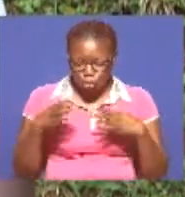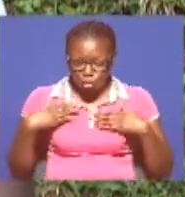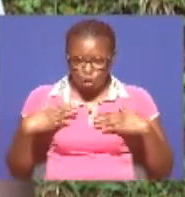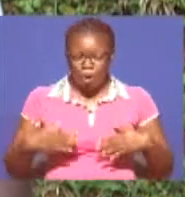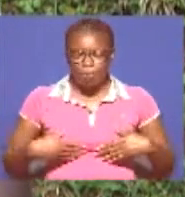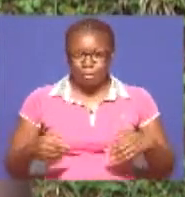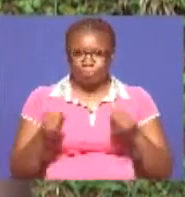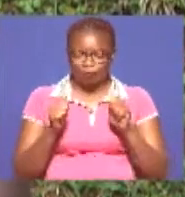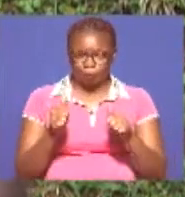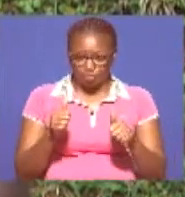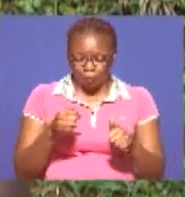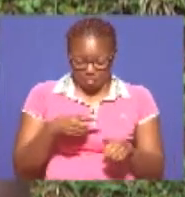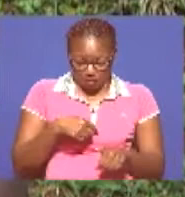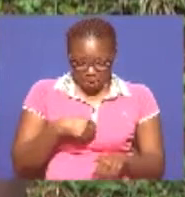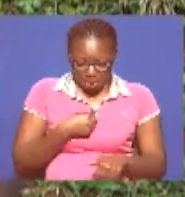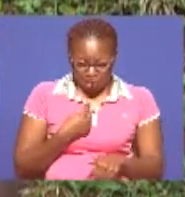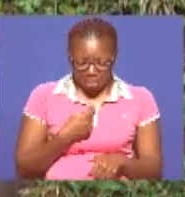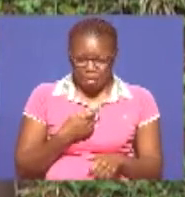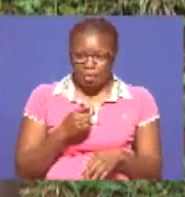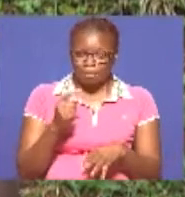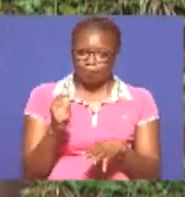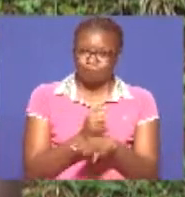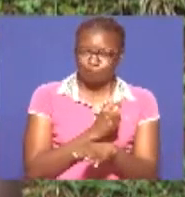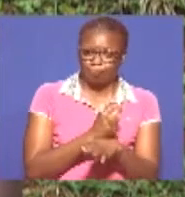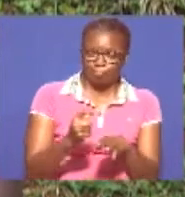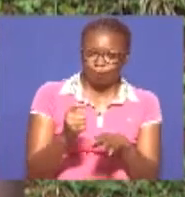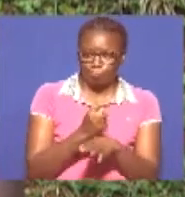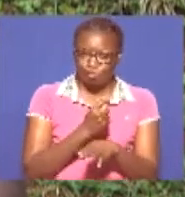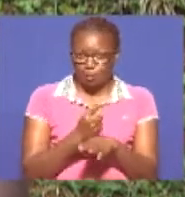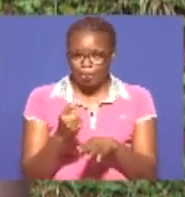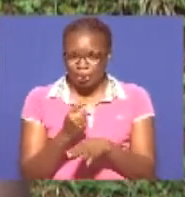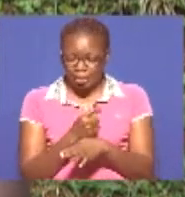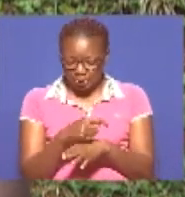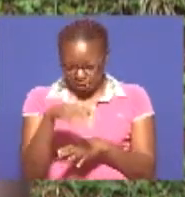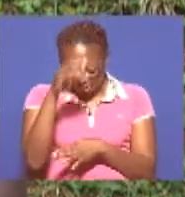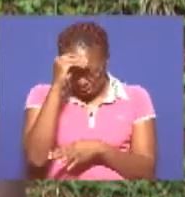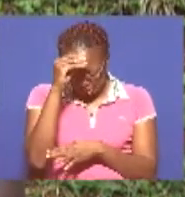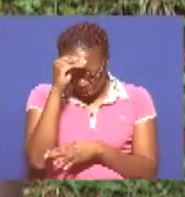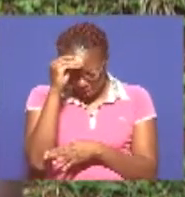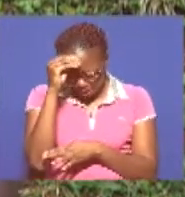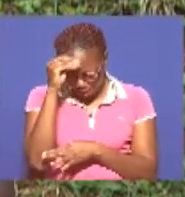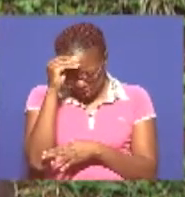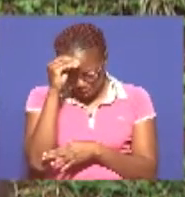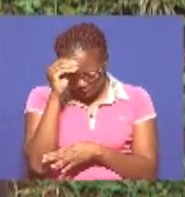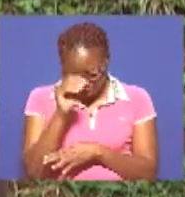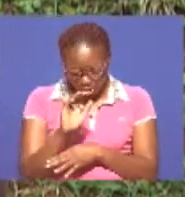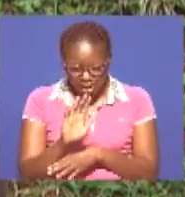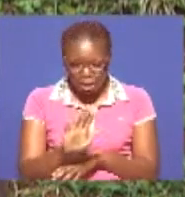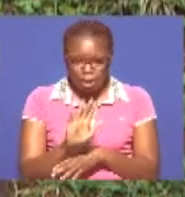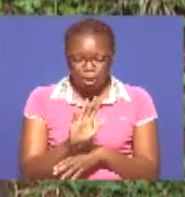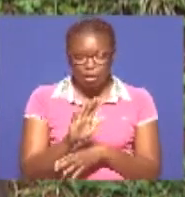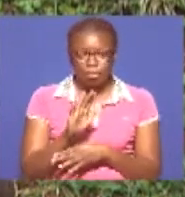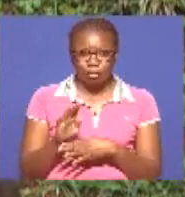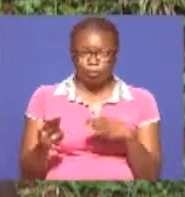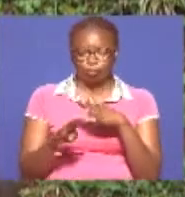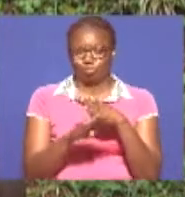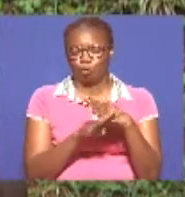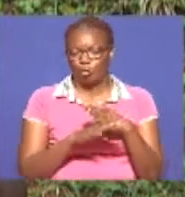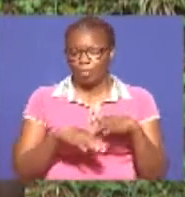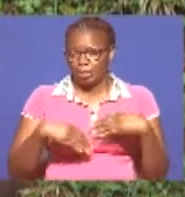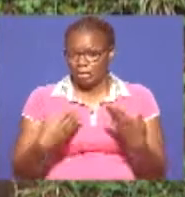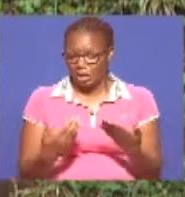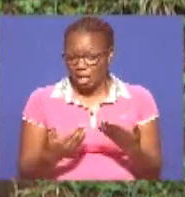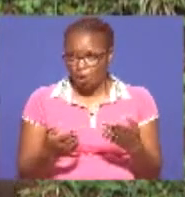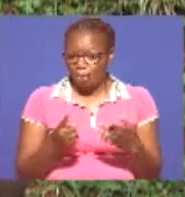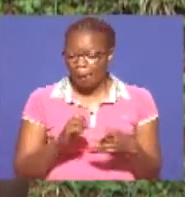Mimi mwenyewe ni metuiniwa namna ya kutengeneza mangurue Lakini tuko na